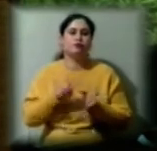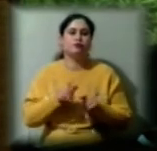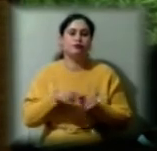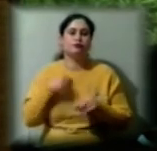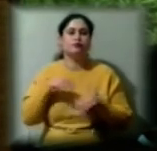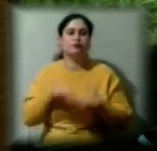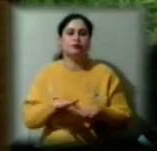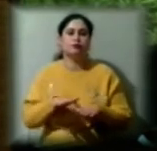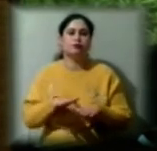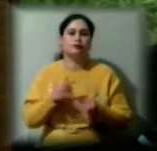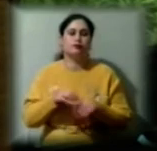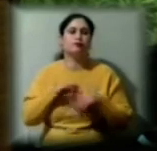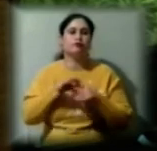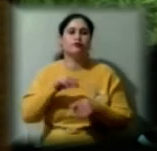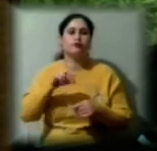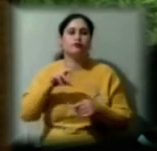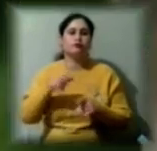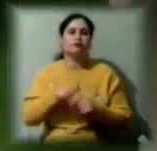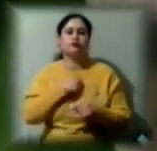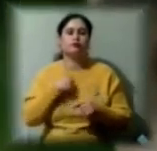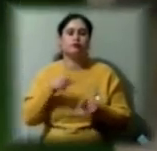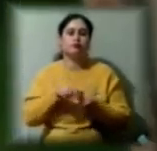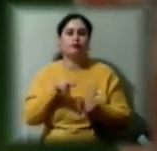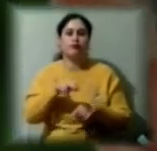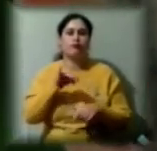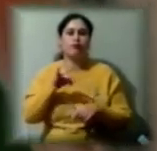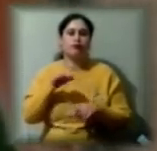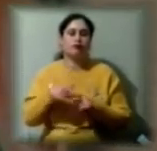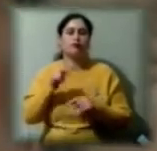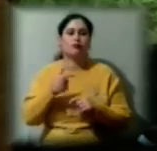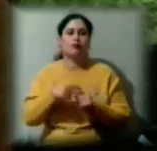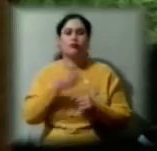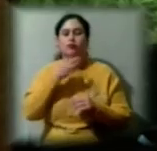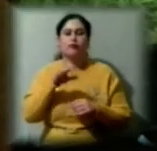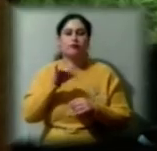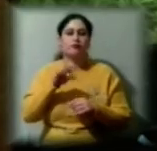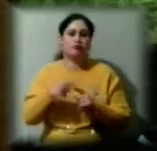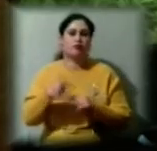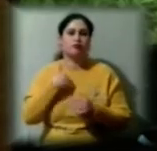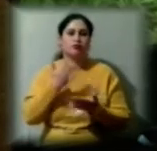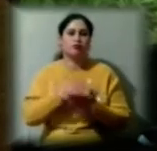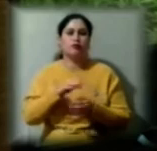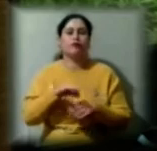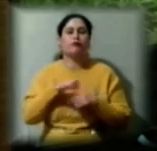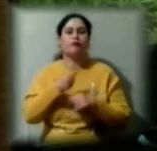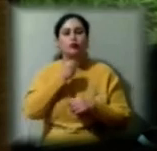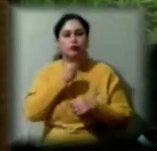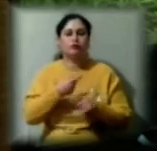провести фестиваль саме у такому форматі. Як на будь-якому фестивалі, у нас є ведучі, з якими ми